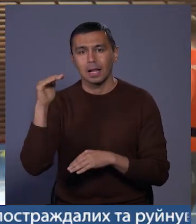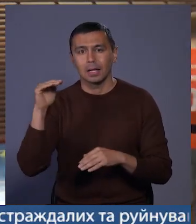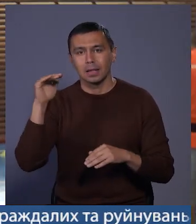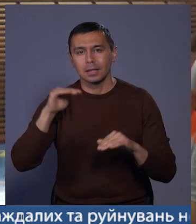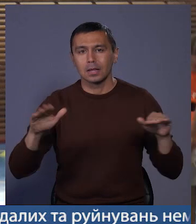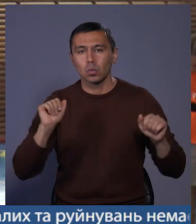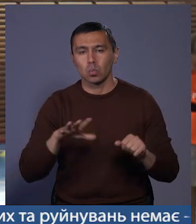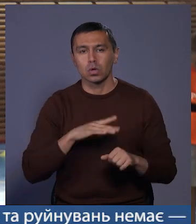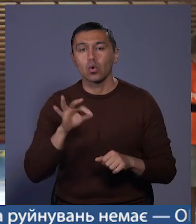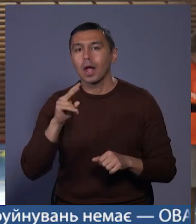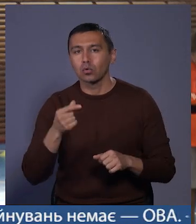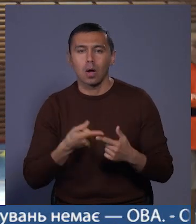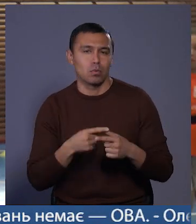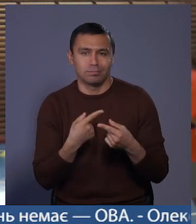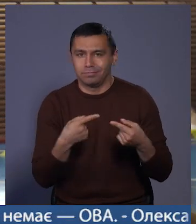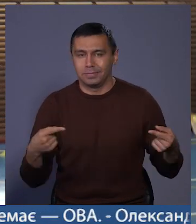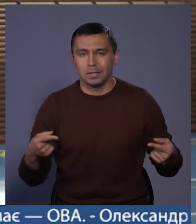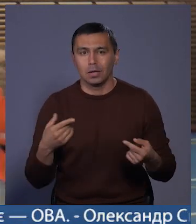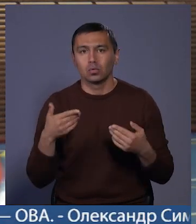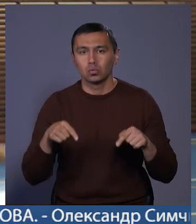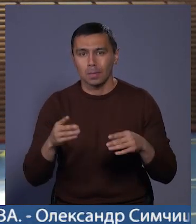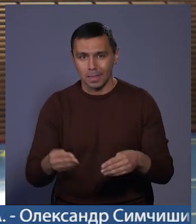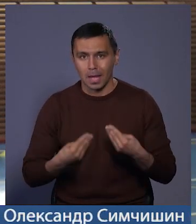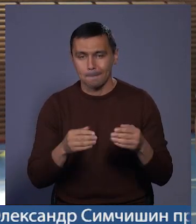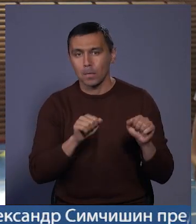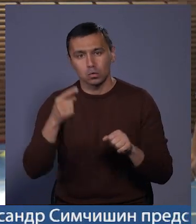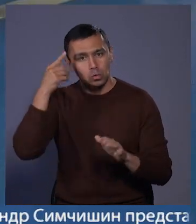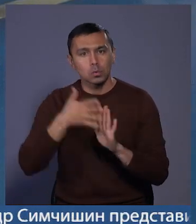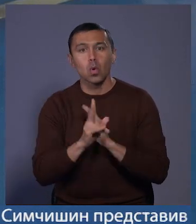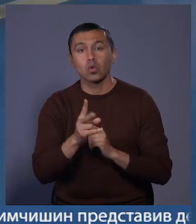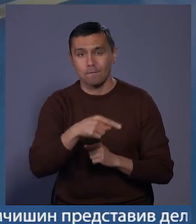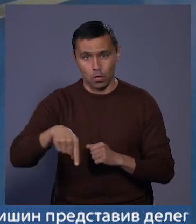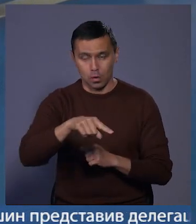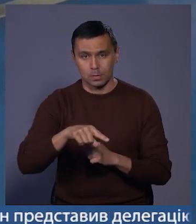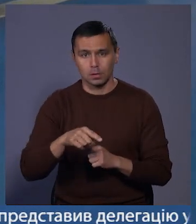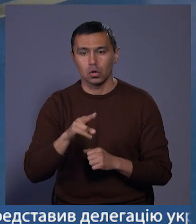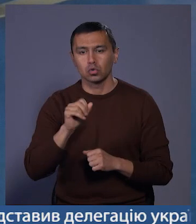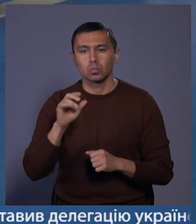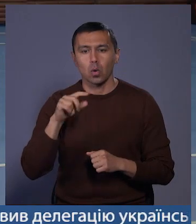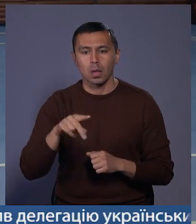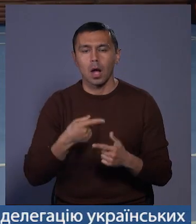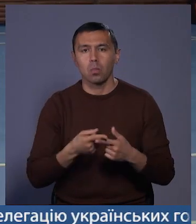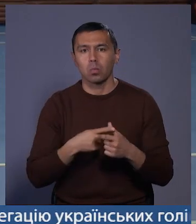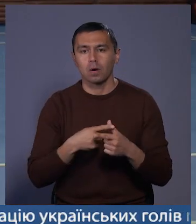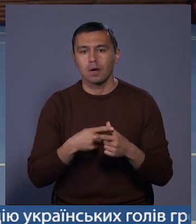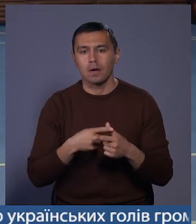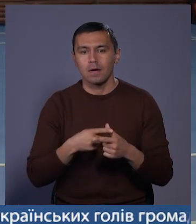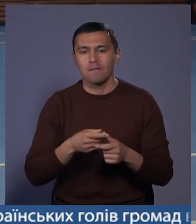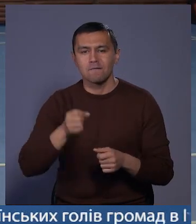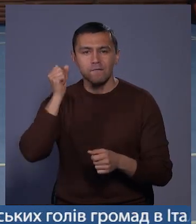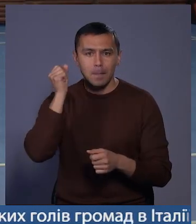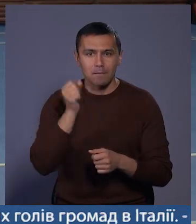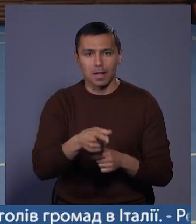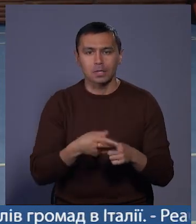Рональдо чи будь-ким іншим. Тут ми даємо їм можливість зрозуміти, хто вони». Доджбол або іншими словами «вибивали» – це